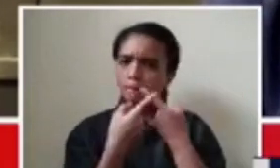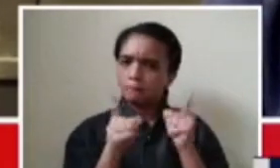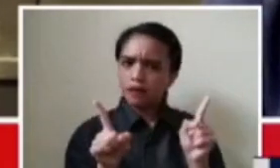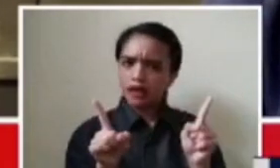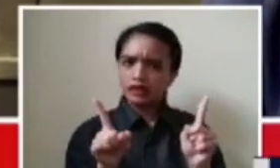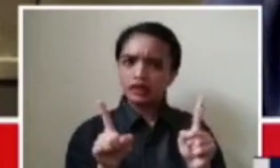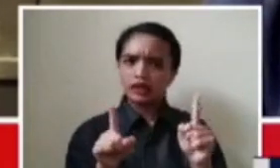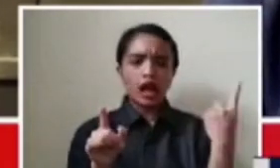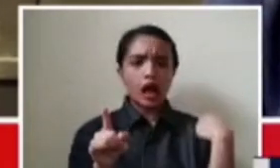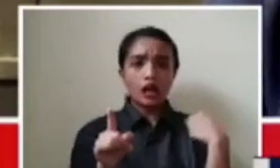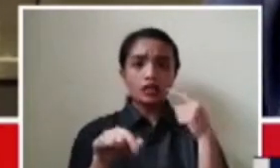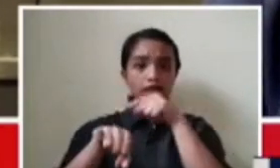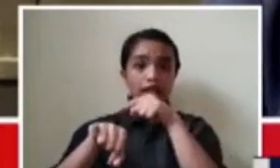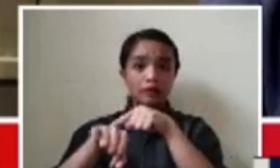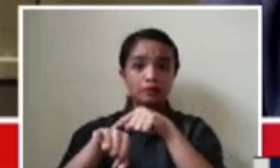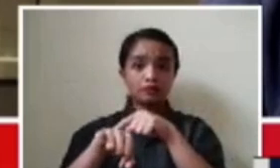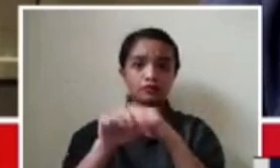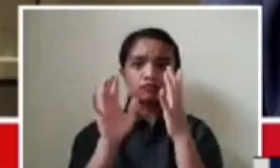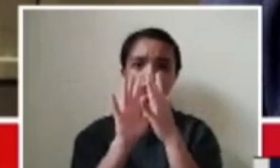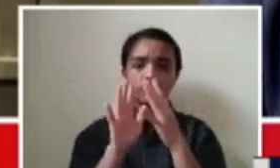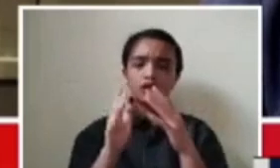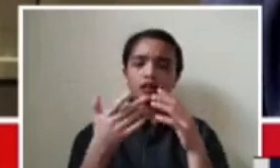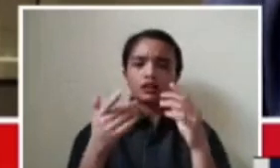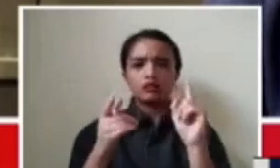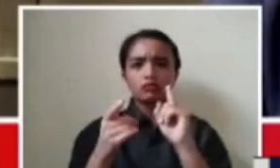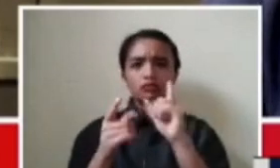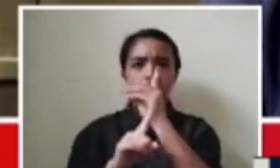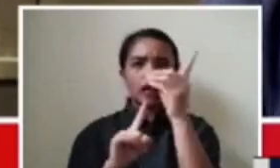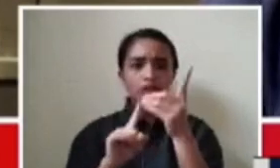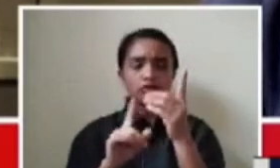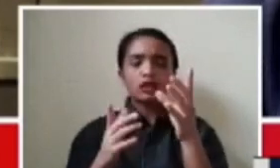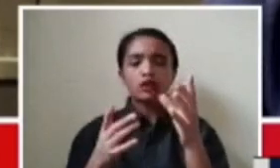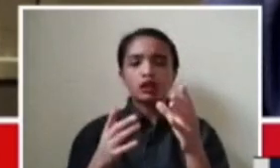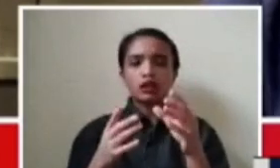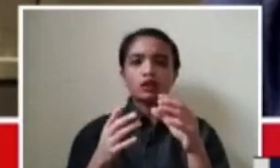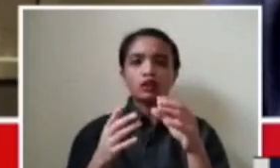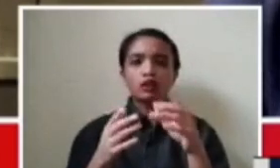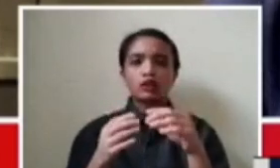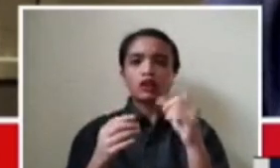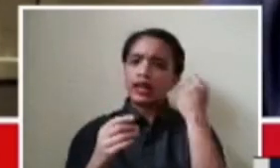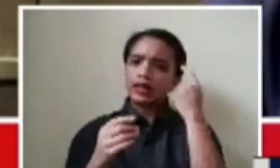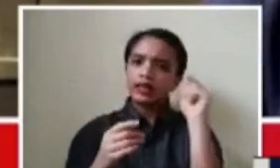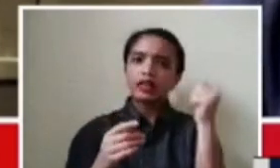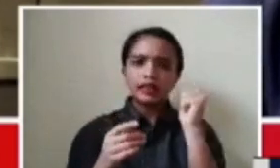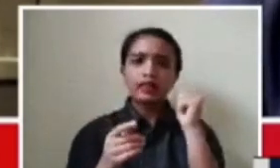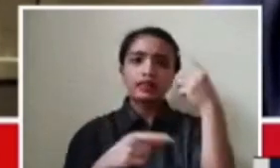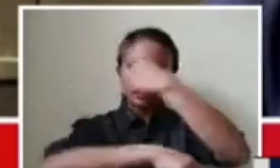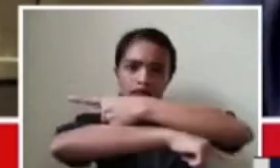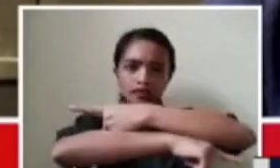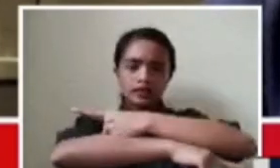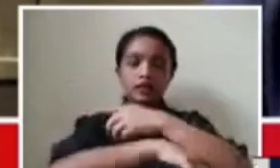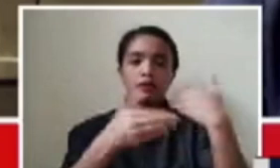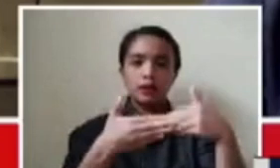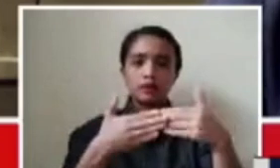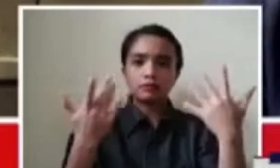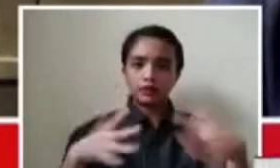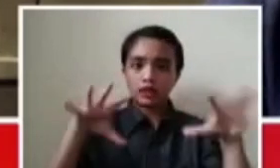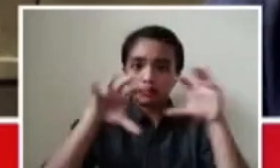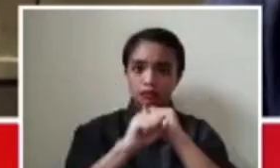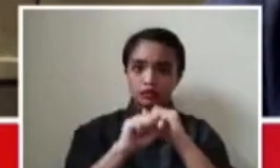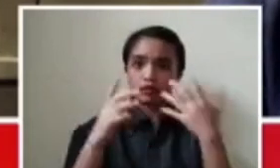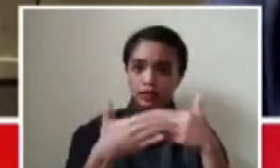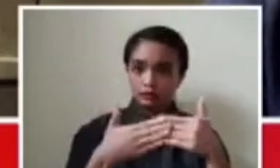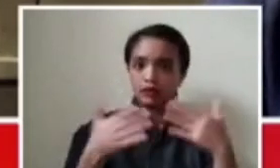siguro dahil ilang buwan lang and eh kung last year nagsimula lang kami noong second half of the year